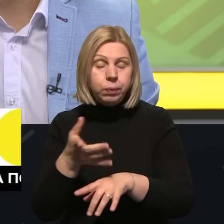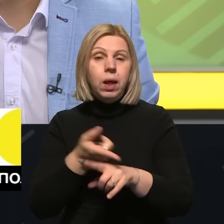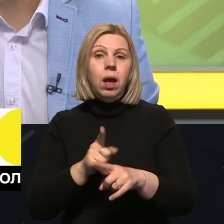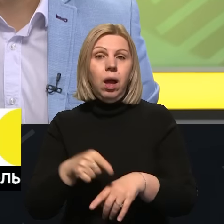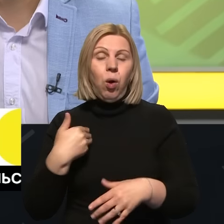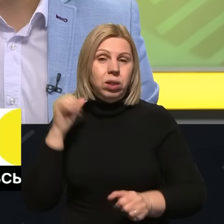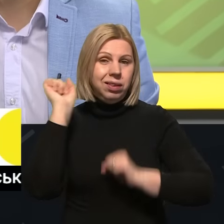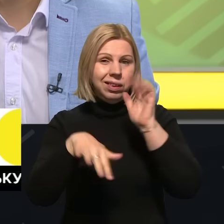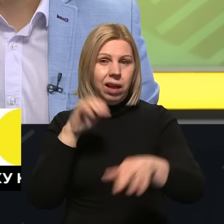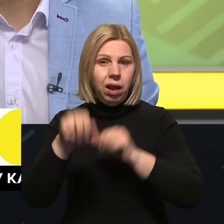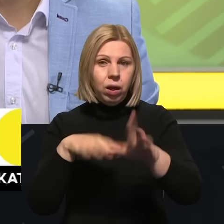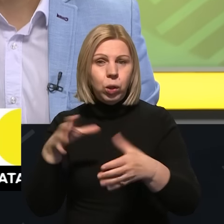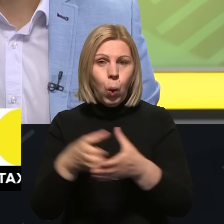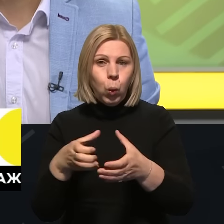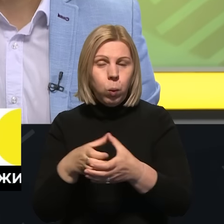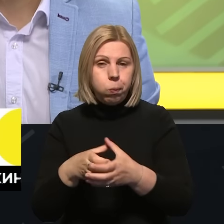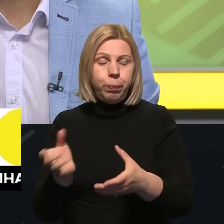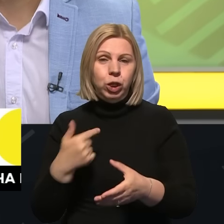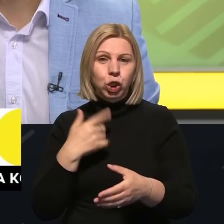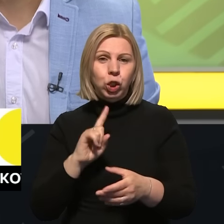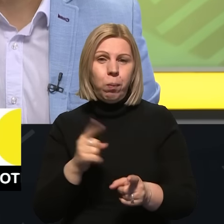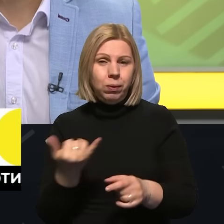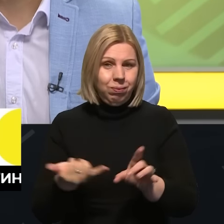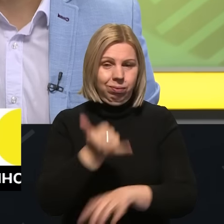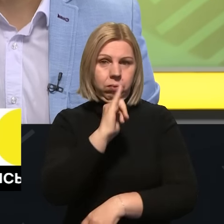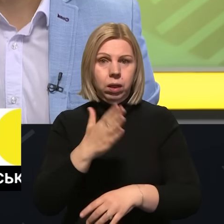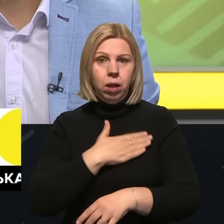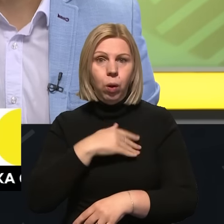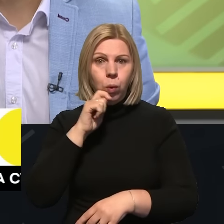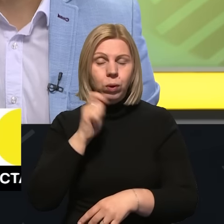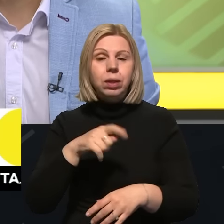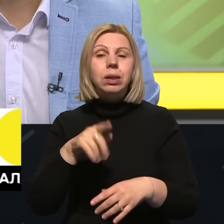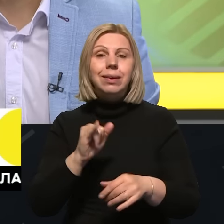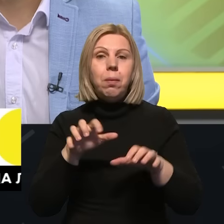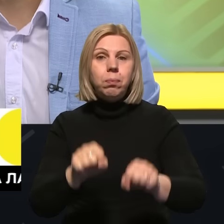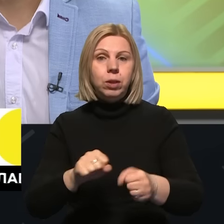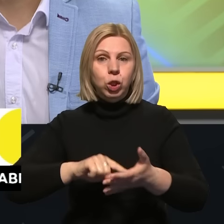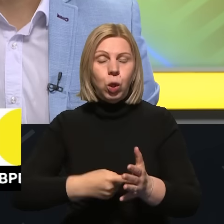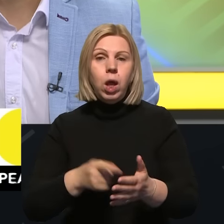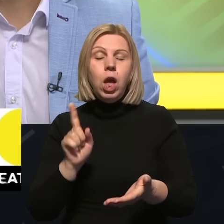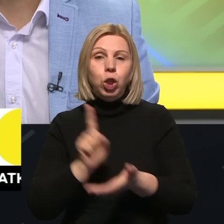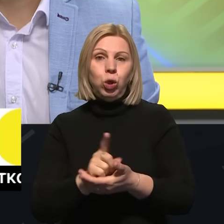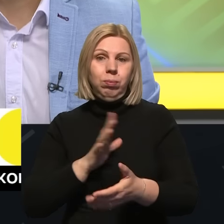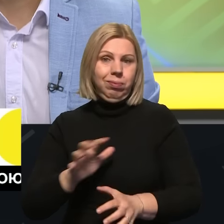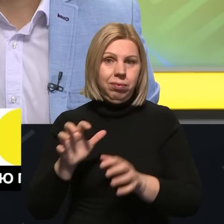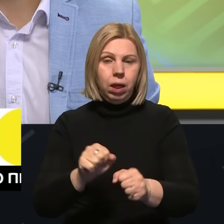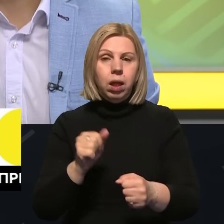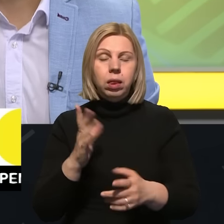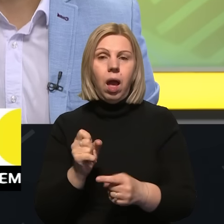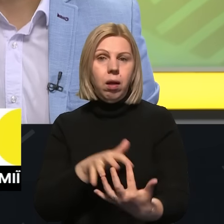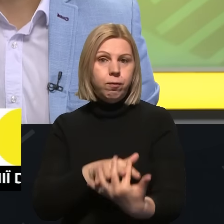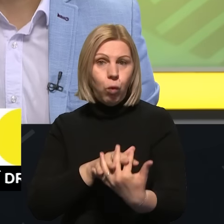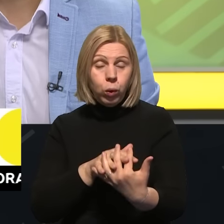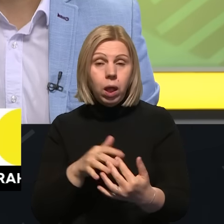закидувати свої штурмові групи, щоб вибивати наші підрозділи із займаних позицій і мати певний тактичний успіх на полі бою.